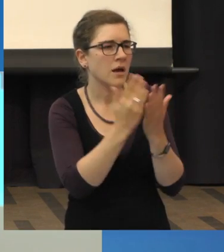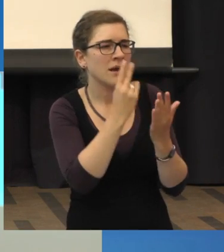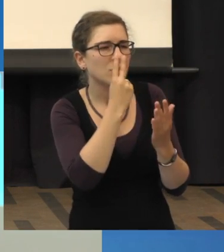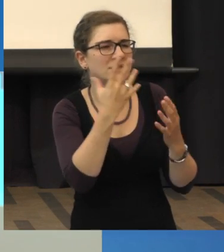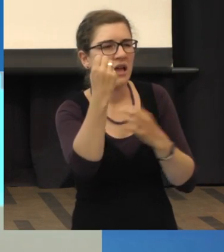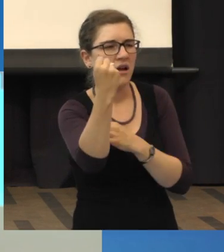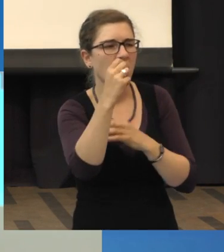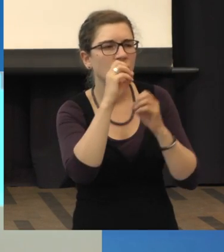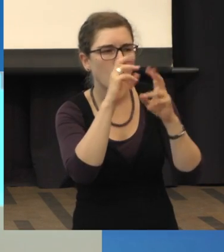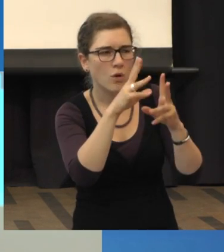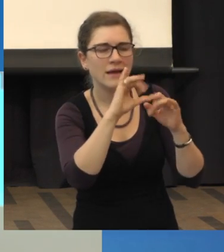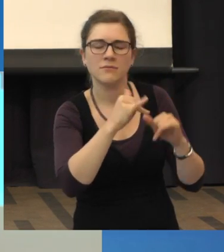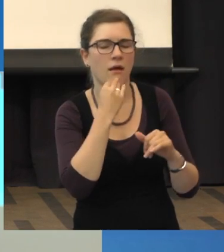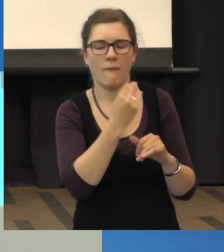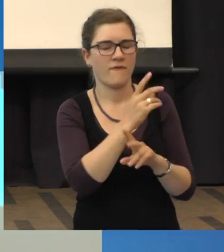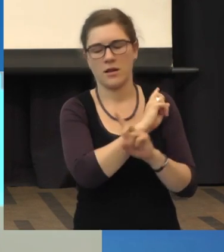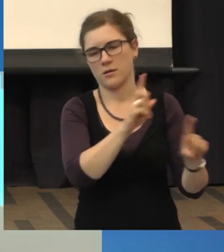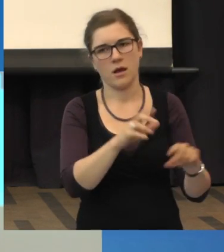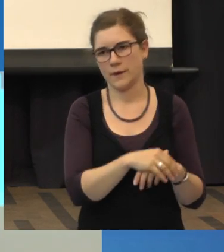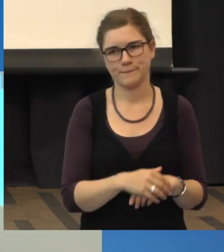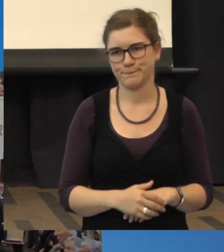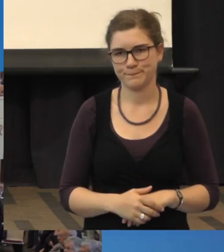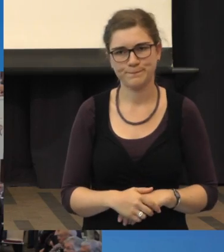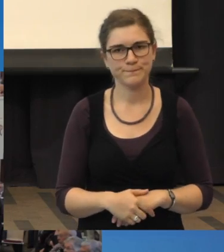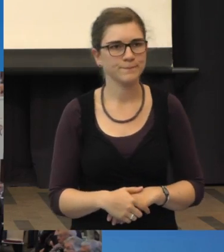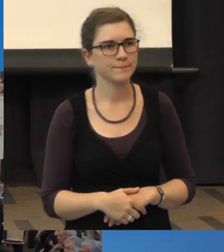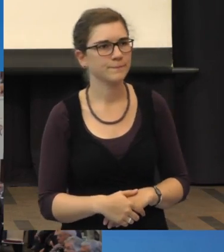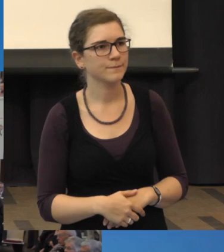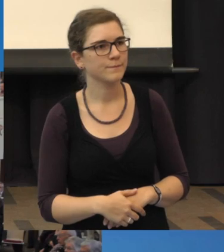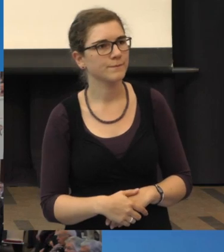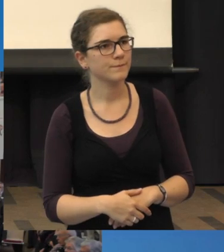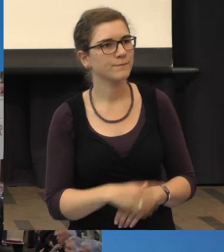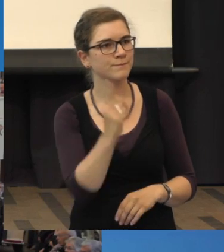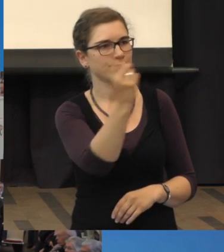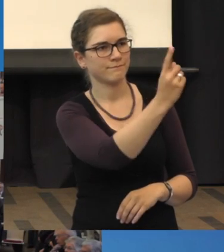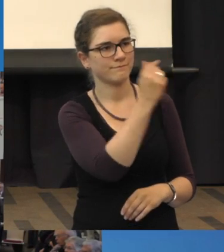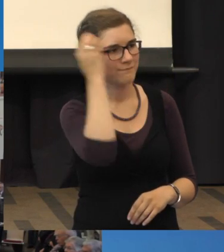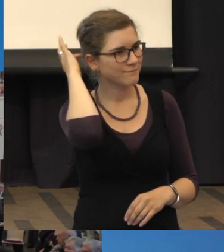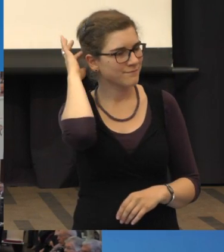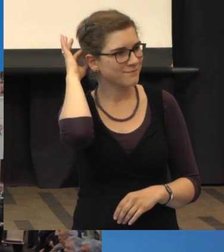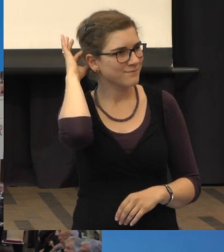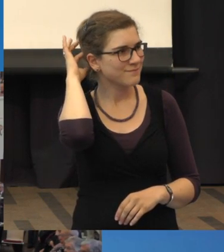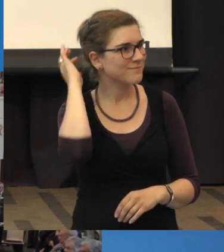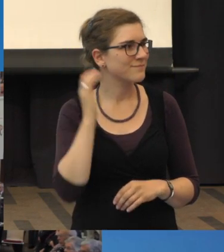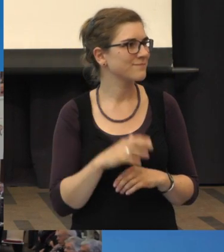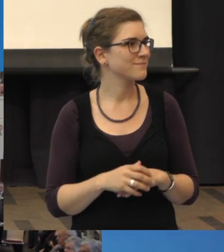So, können Sie mal kurz nach vorne rollen? Nur ein bisschen, ich möchte da hinten vorbei. Ach ja, kommt, das ist prima. Klasse.